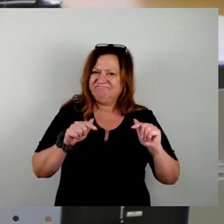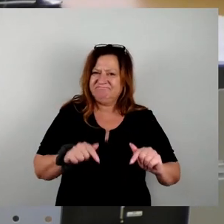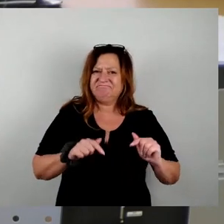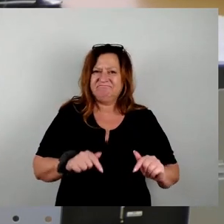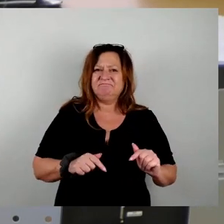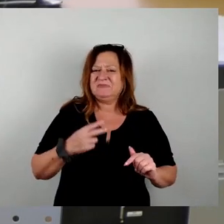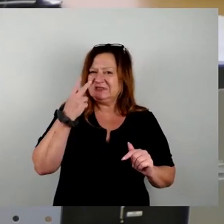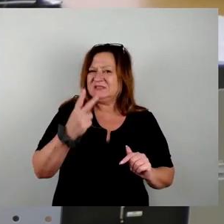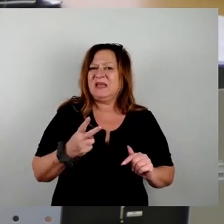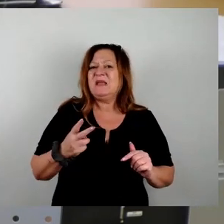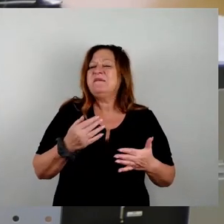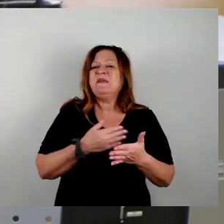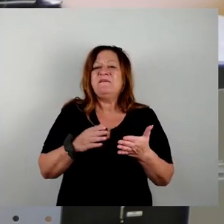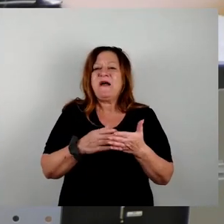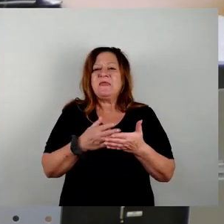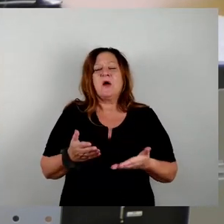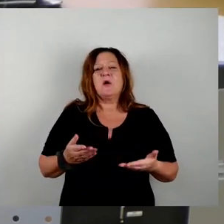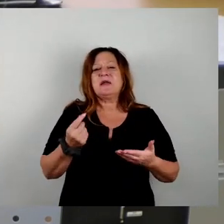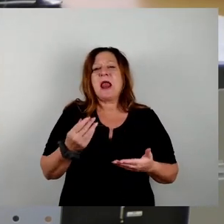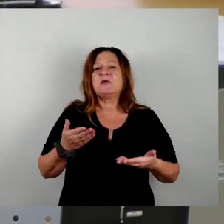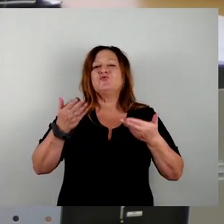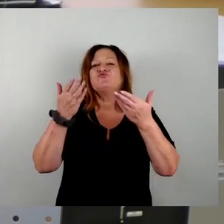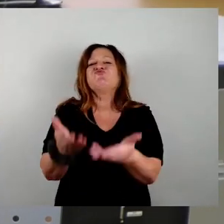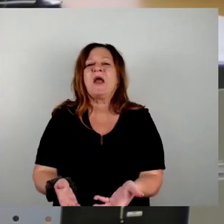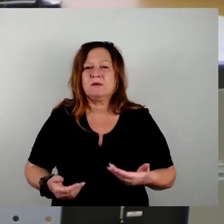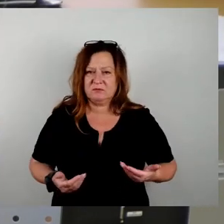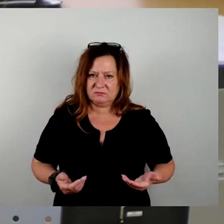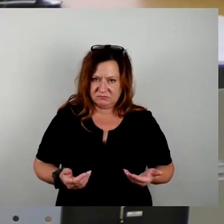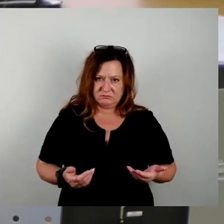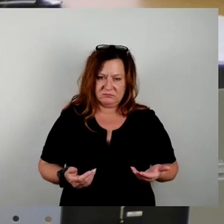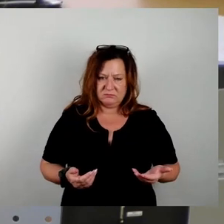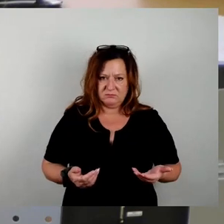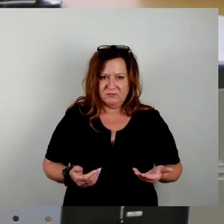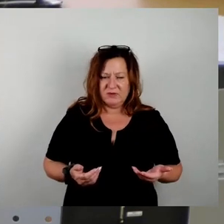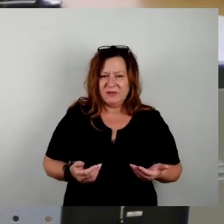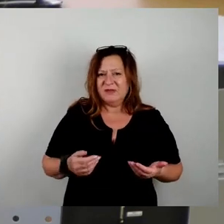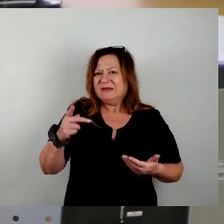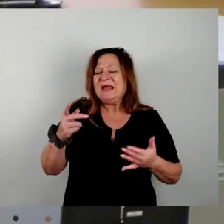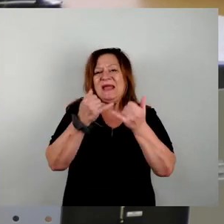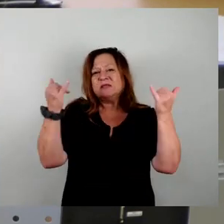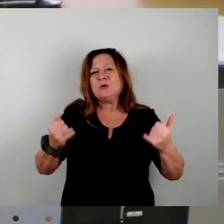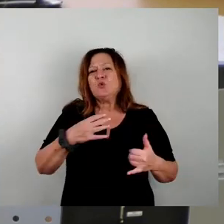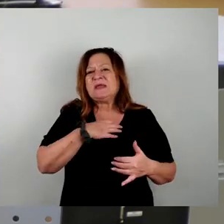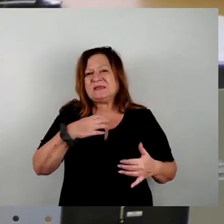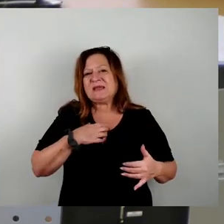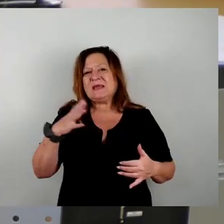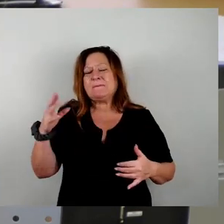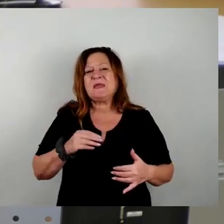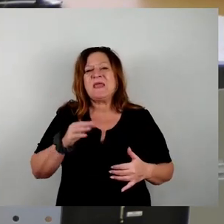weiteres Geschenk gemacht werden soll. Das IFO-Institut Dresden mit Herrn Ragnitz